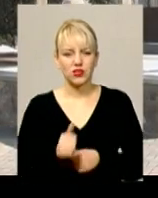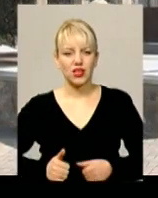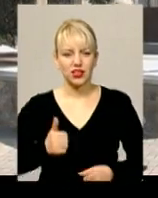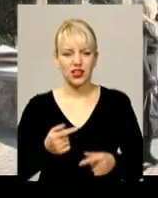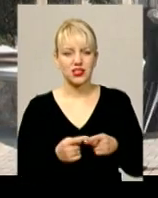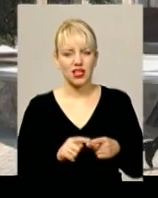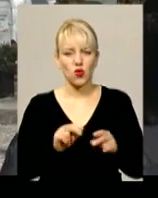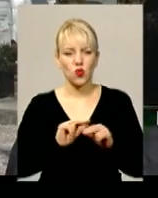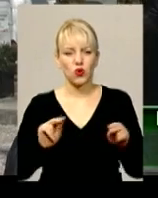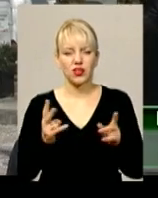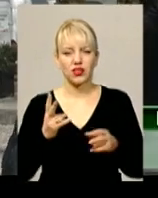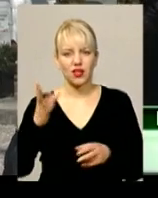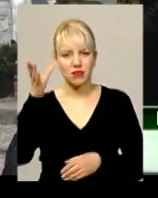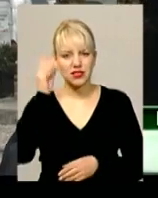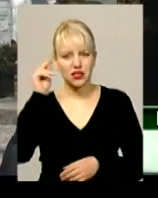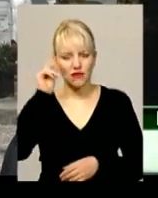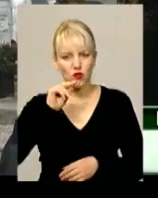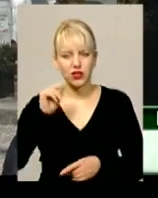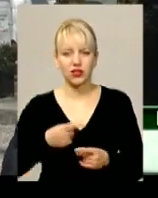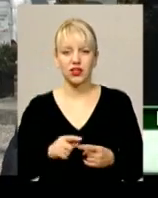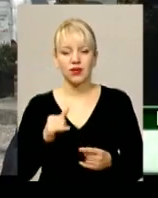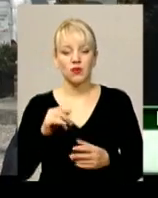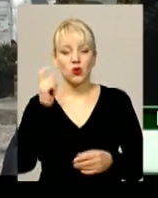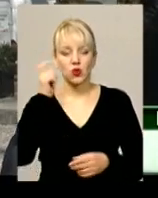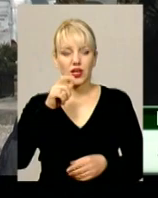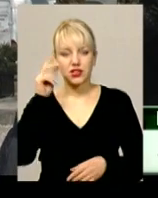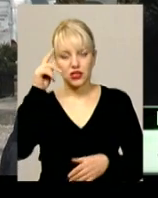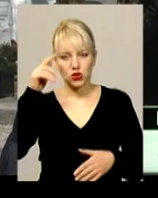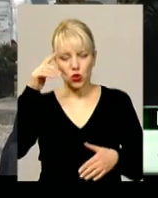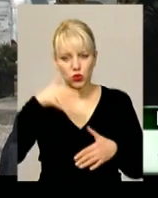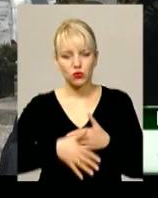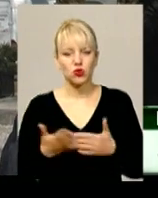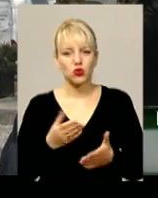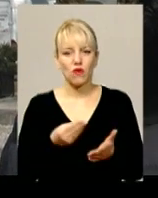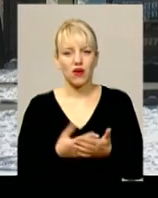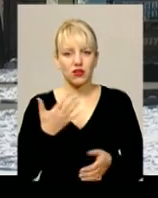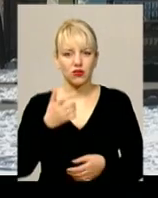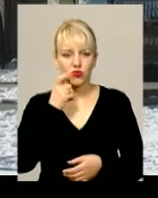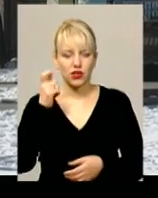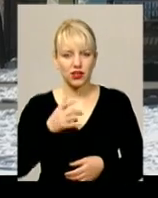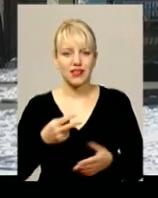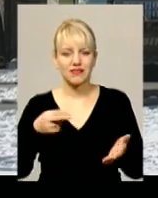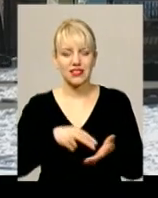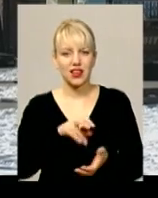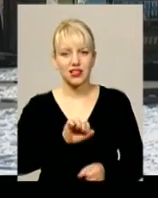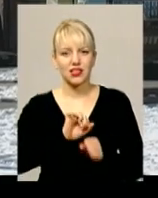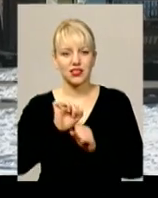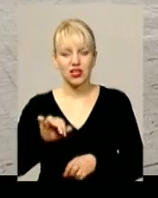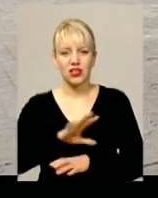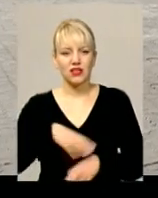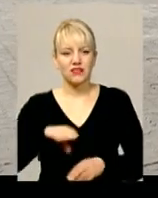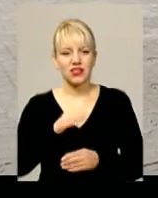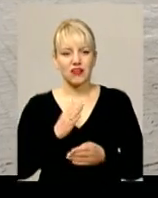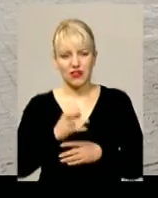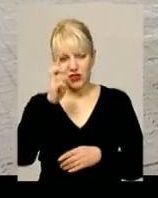який варто засвоїти. Українці зрозуміли, чого варта їхня країна і встали на її захист. Не все йде в державі так, як хотіли